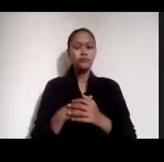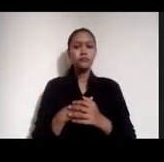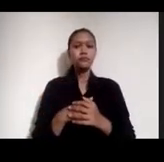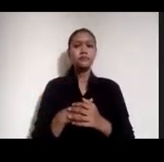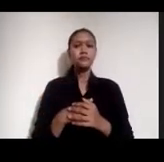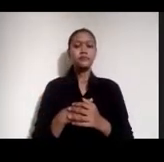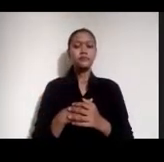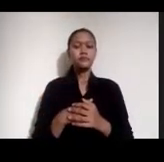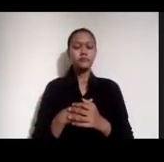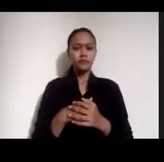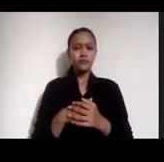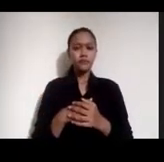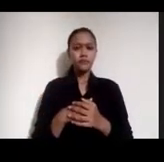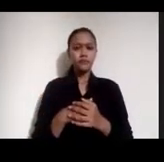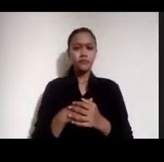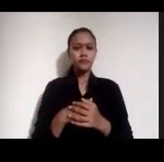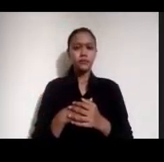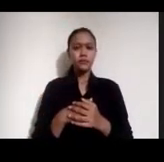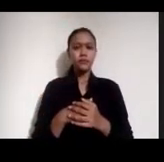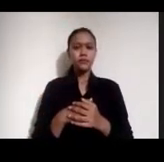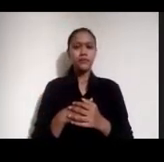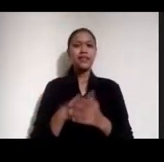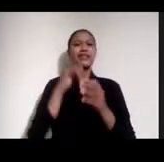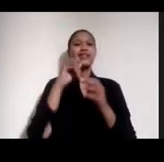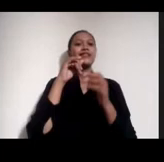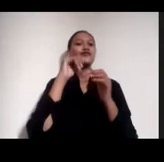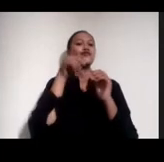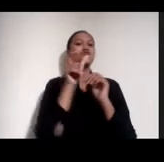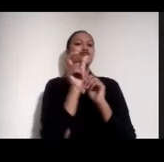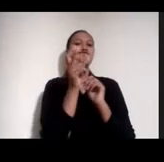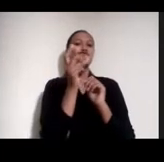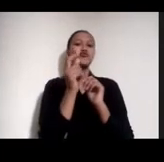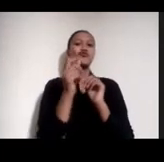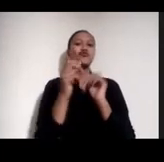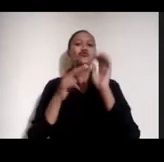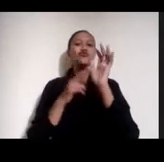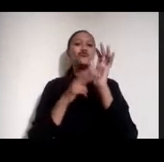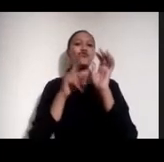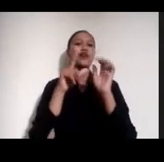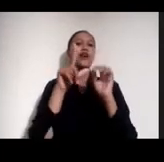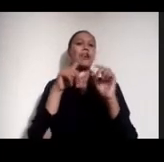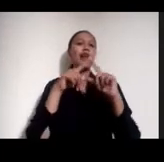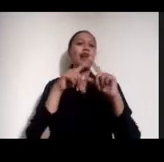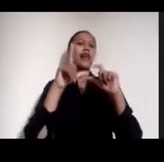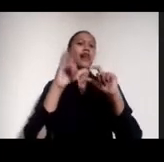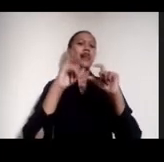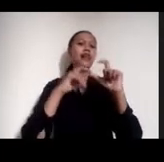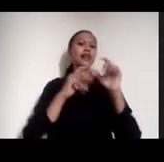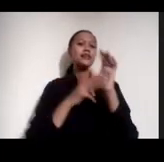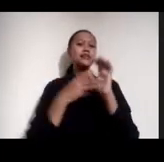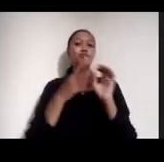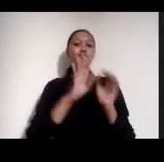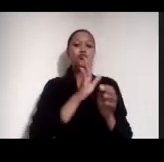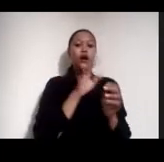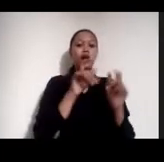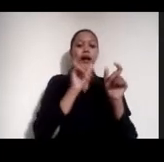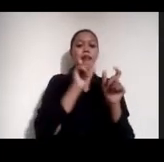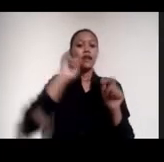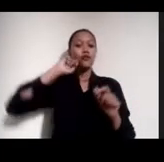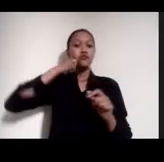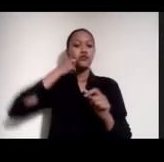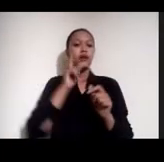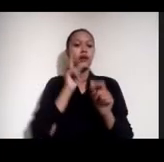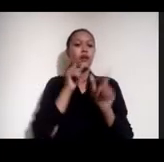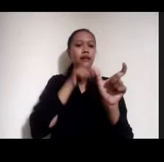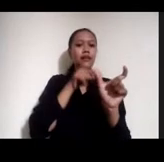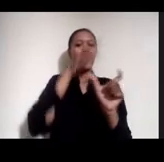adalah jurnalismnya Keywordnya itu ada di jurnalismnya, bukan di datanya Kenapa demikian?